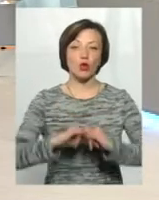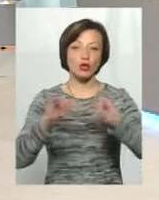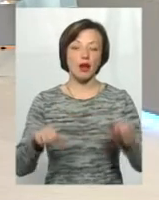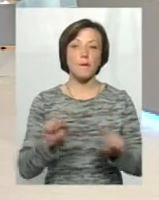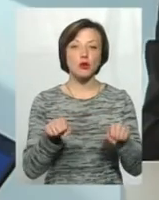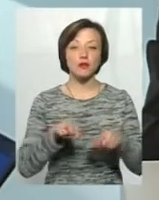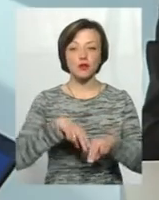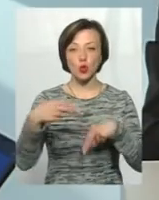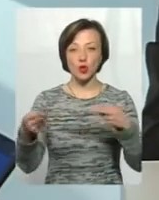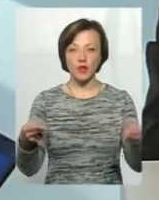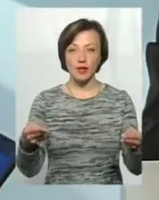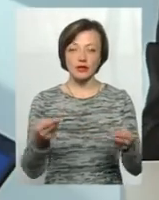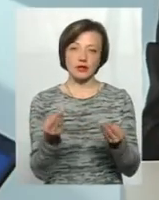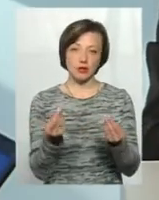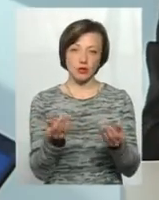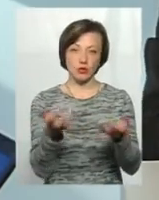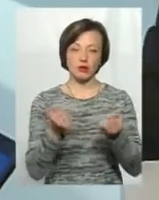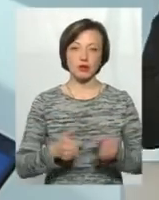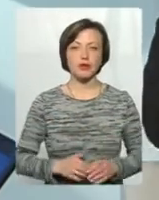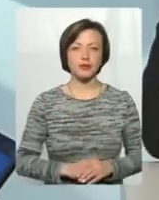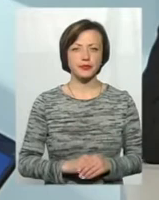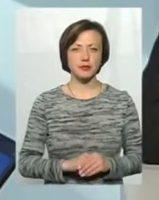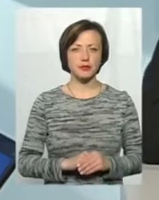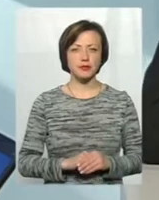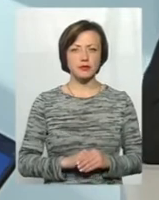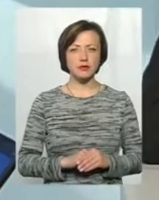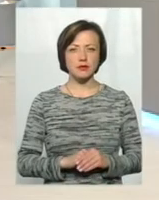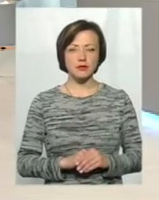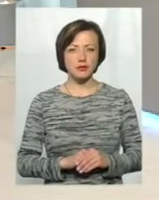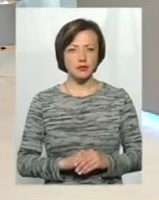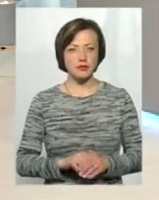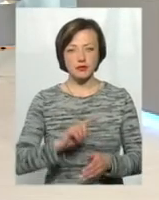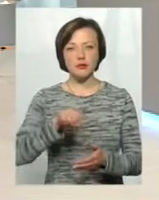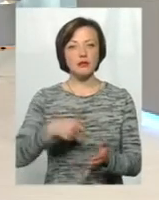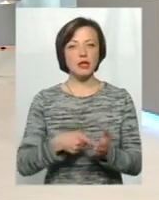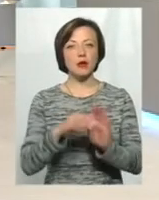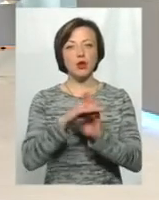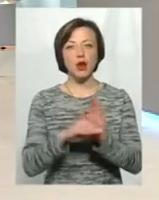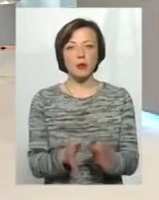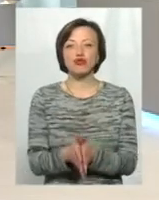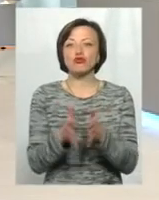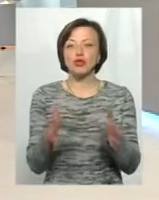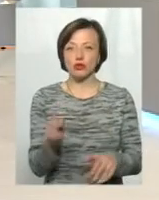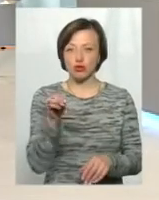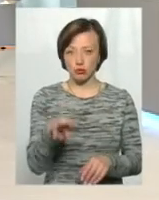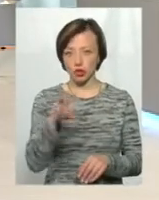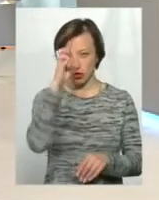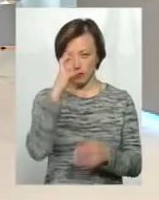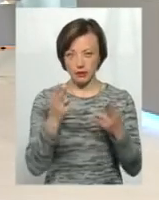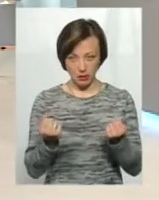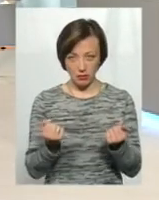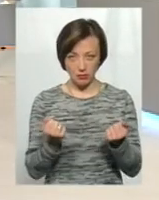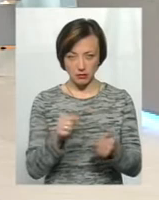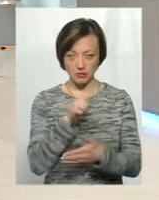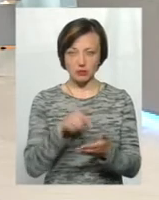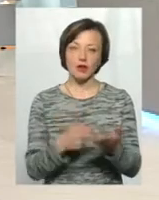по відшкодуванню, по компенсацію цих отриманих керівців. Власне, міська програма, вона ширша, ніж державна. Так чи ні? Так, що